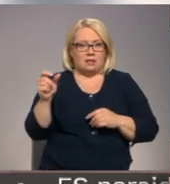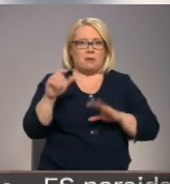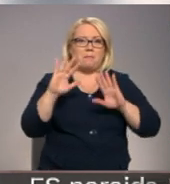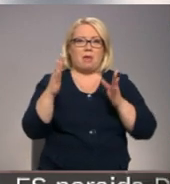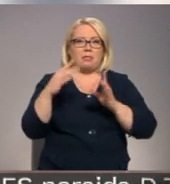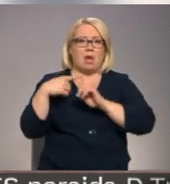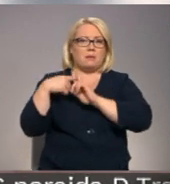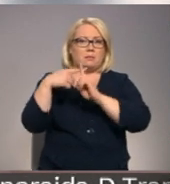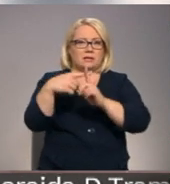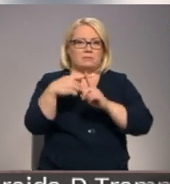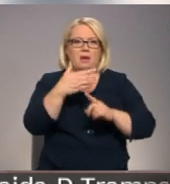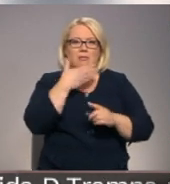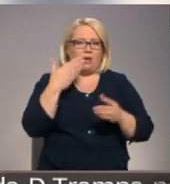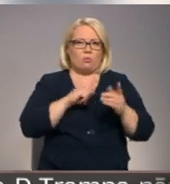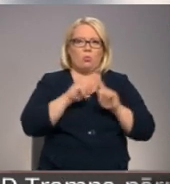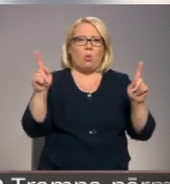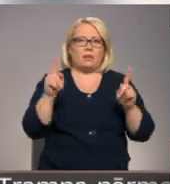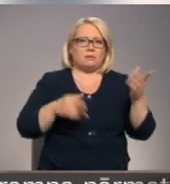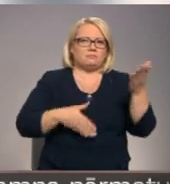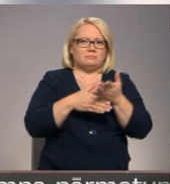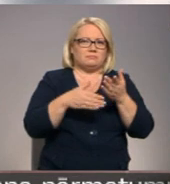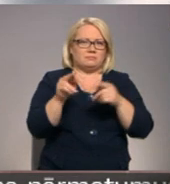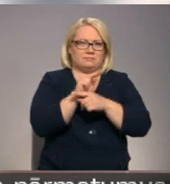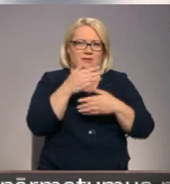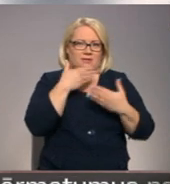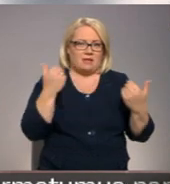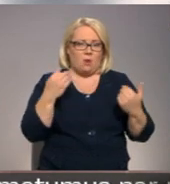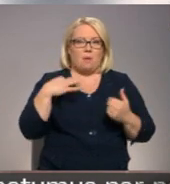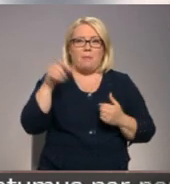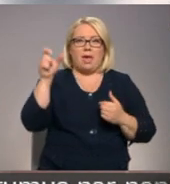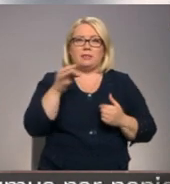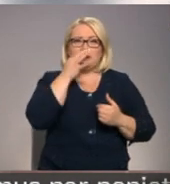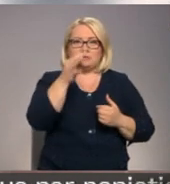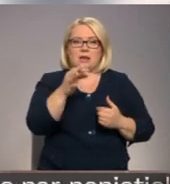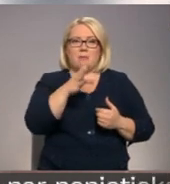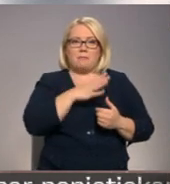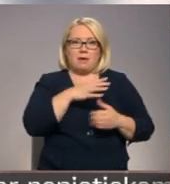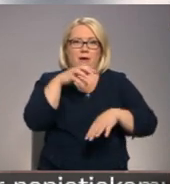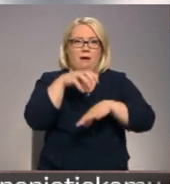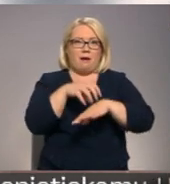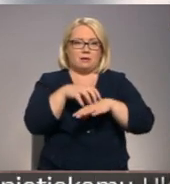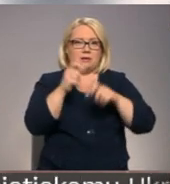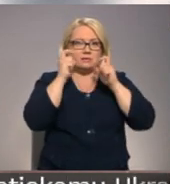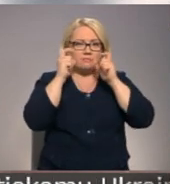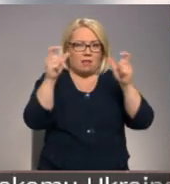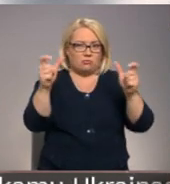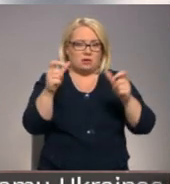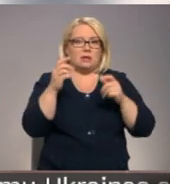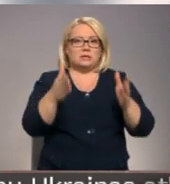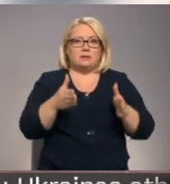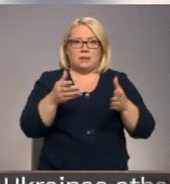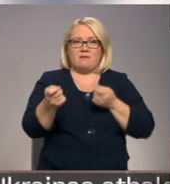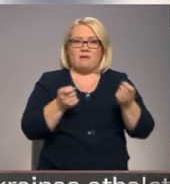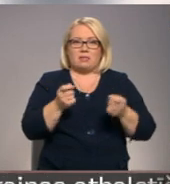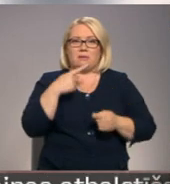kungu, taču ātra palīdzība nēsot sekojusi. Viņa meitas tāsta, ka bijusi arī ārsta skaļa bļaušana. Slimnīcas